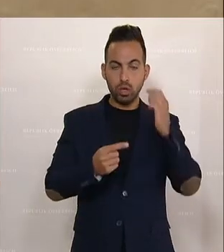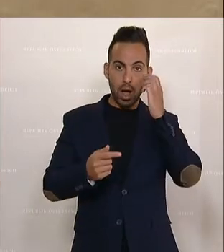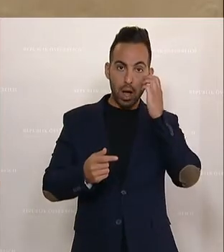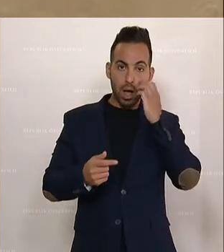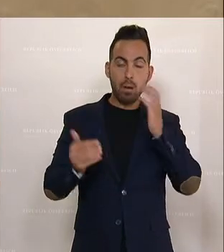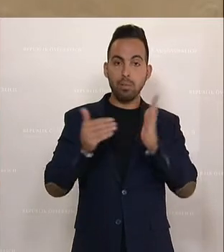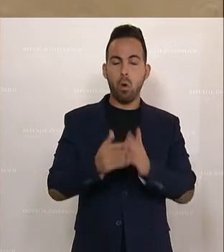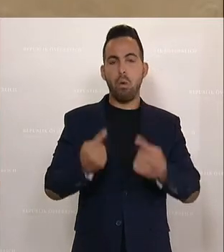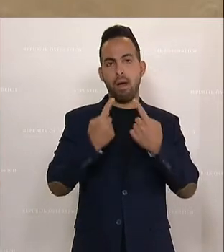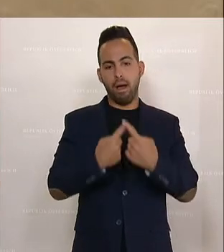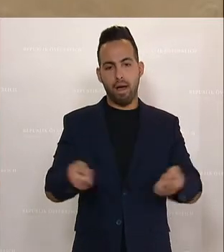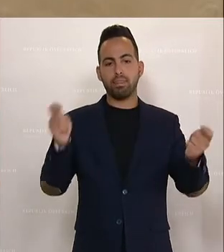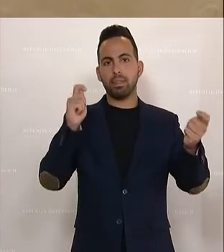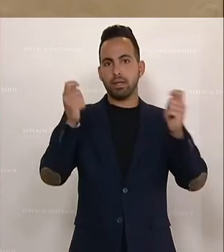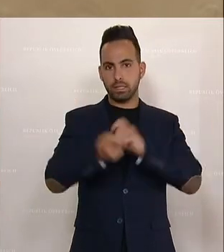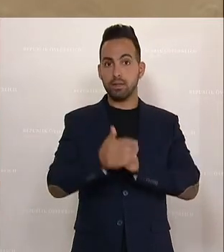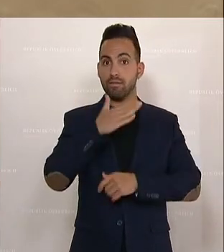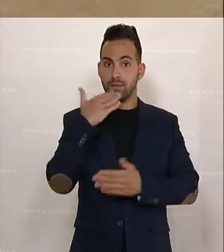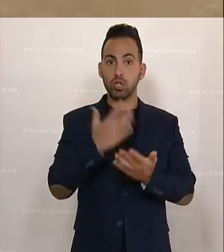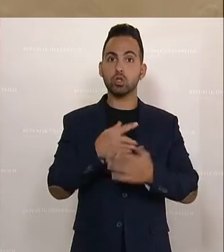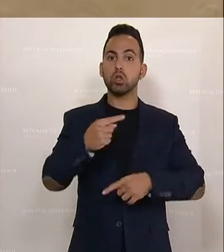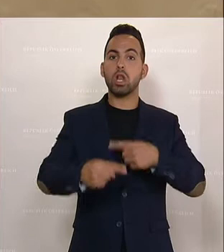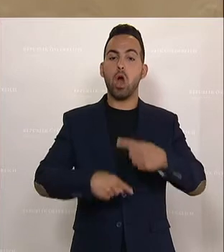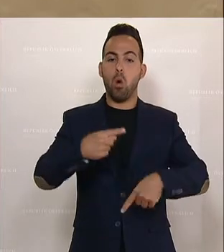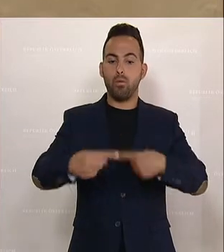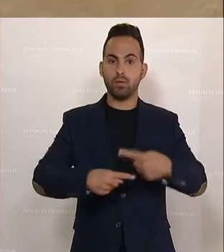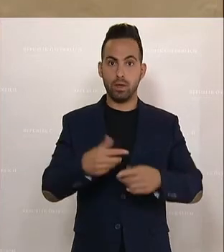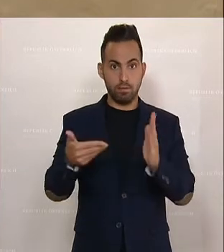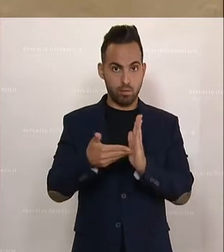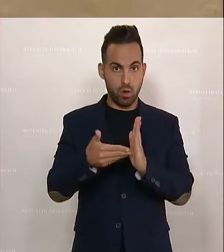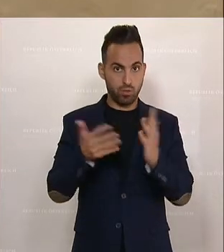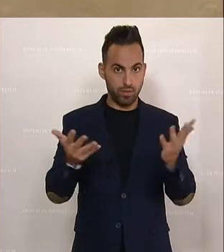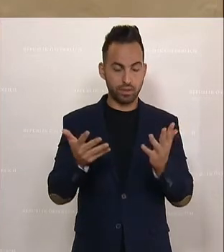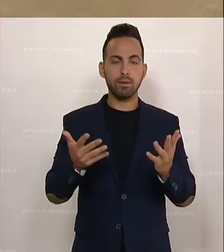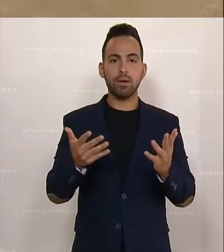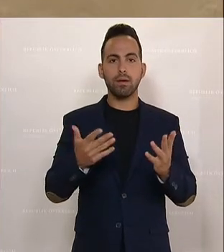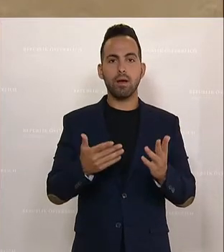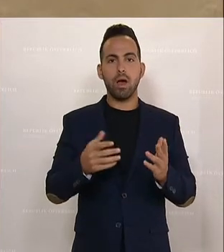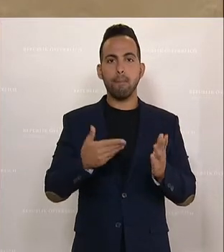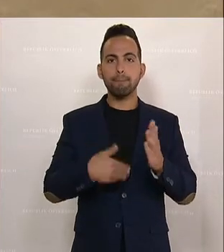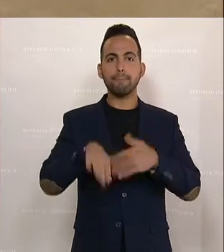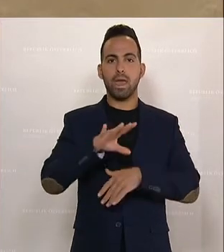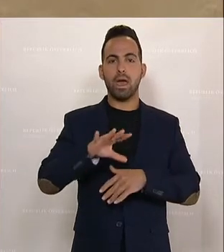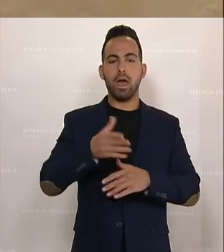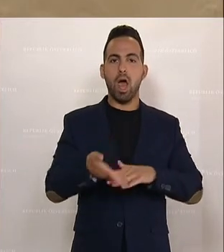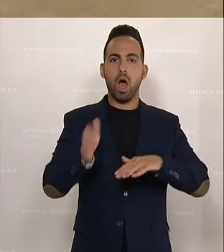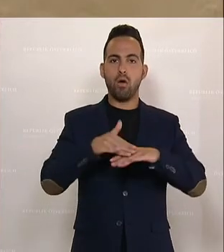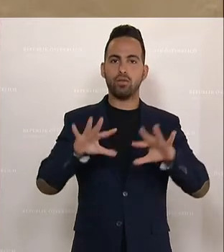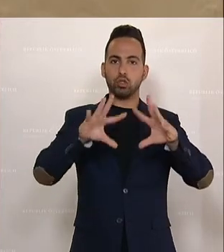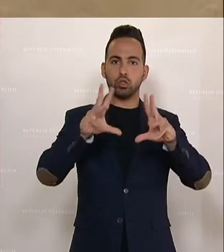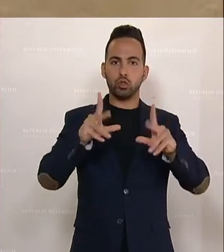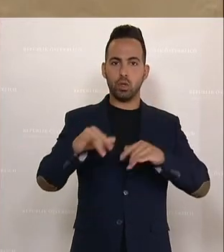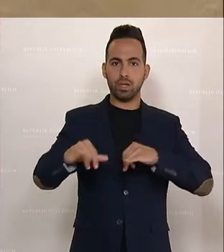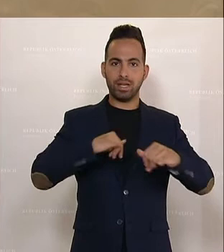was anderes. Und da ist vieles schon am Weg. Man braucht eine weitere Attraktivierung, eine neuerliche